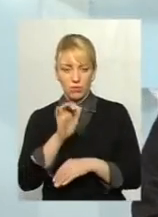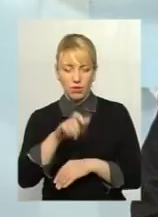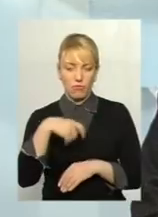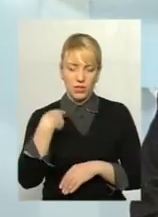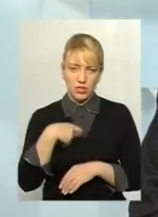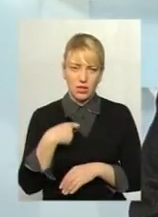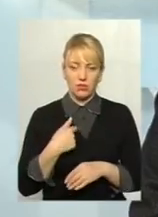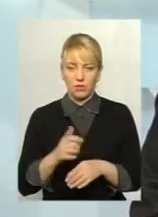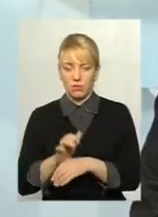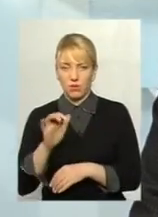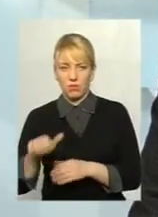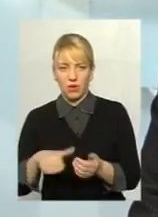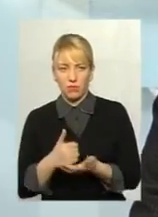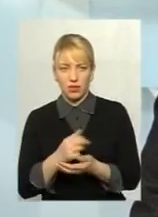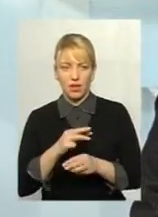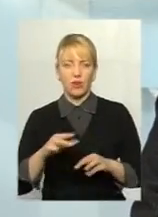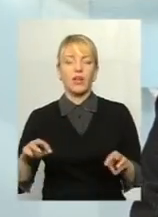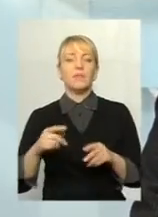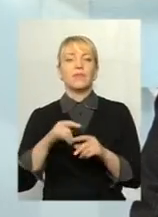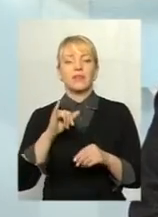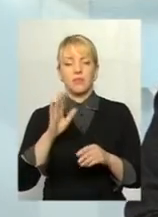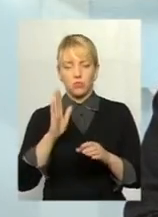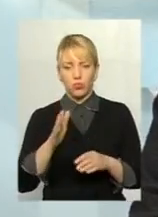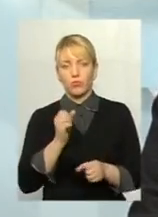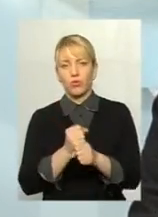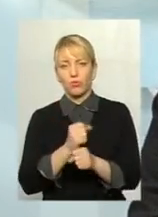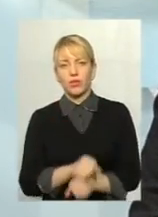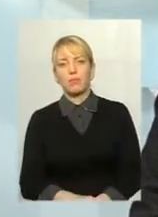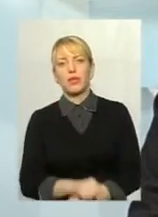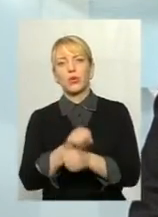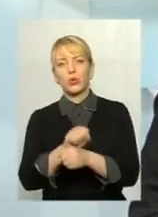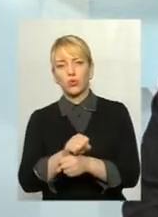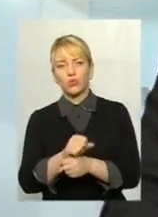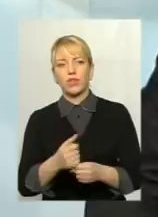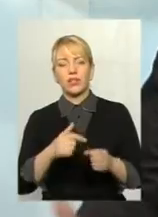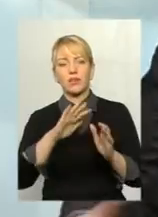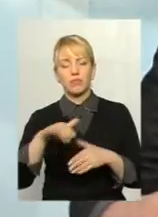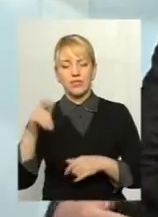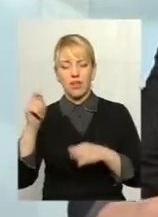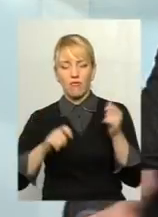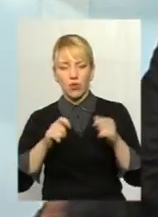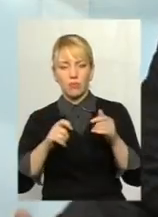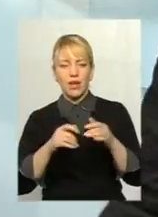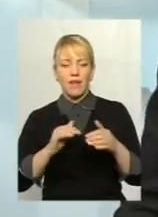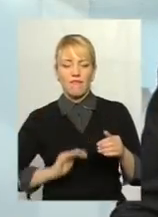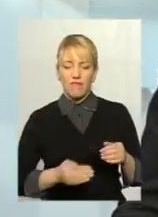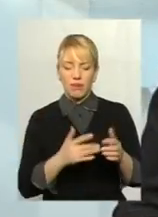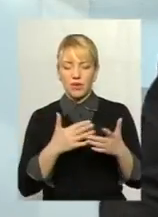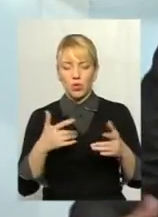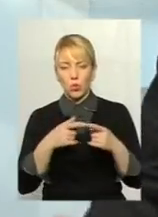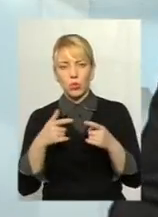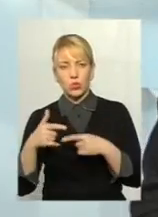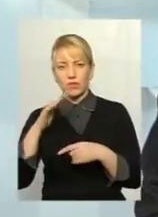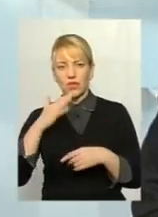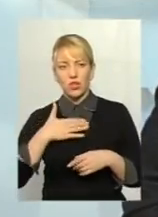Можливо, ми зробимо пікетування. Як вчора розмовляли ми після форуму вже, фермери з різних кусочків нашої області,